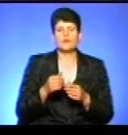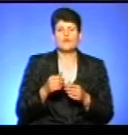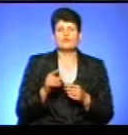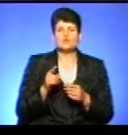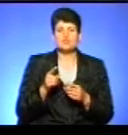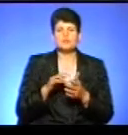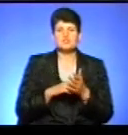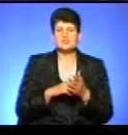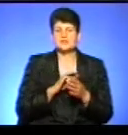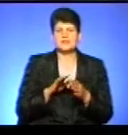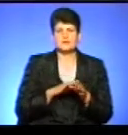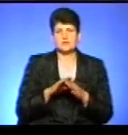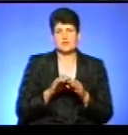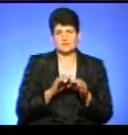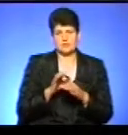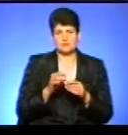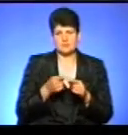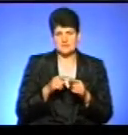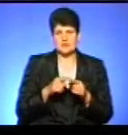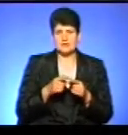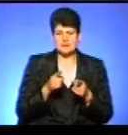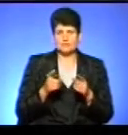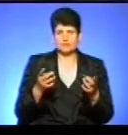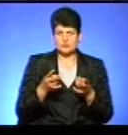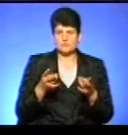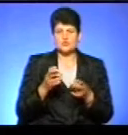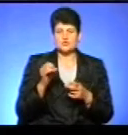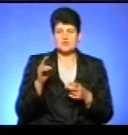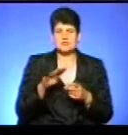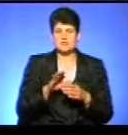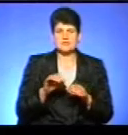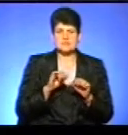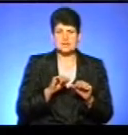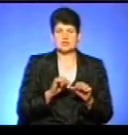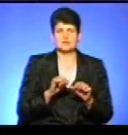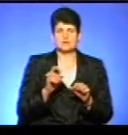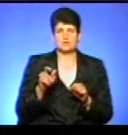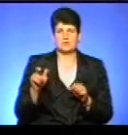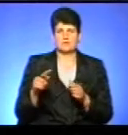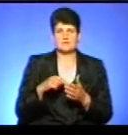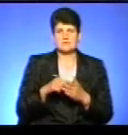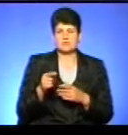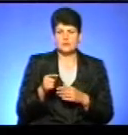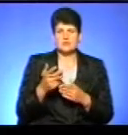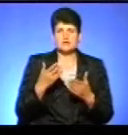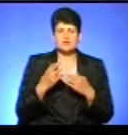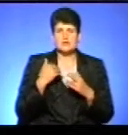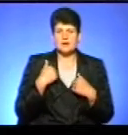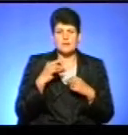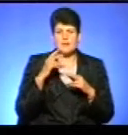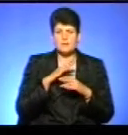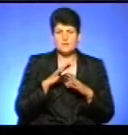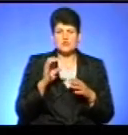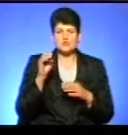нереалізації проєкту, отже, проєкт дійсно затребований, потрібен для соціально незахищеної верст населення для міста Тернополя? – Якщо я не помиляюся, просто